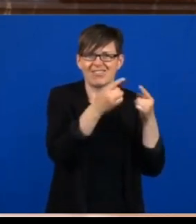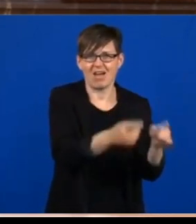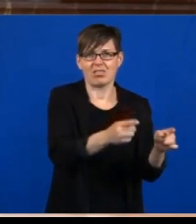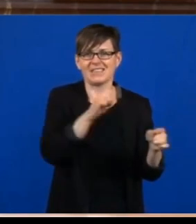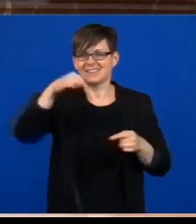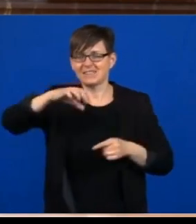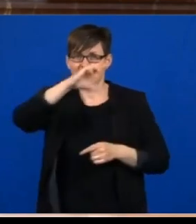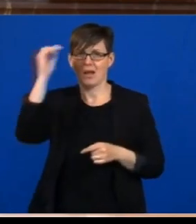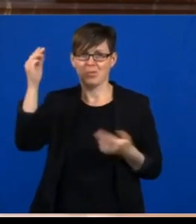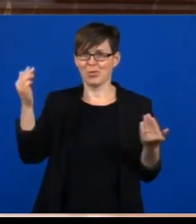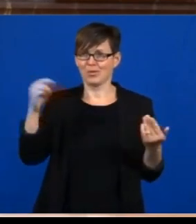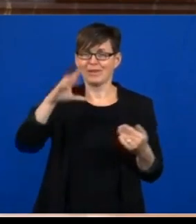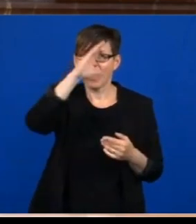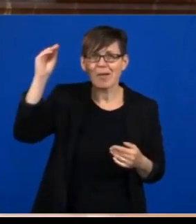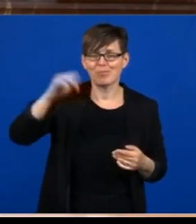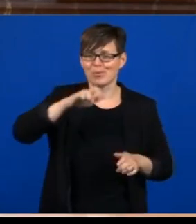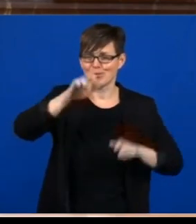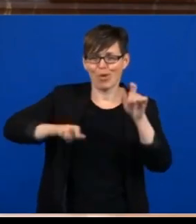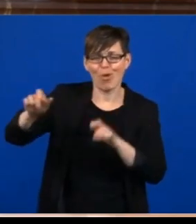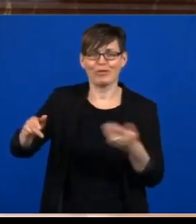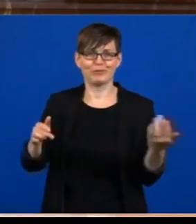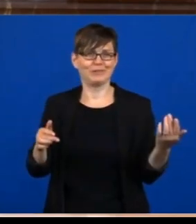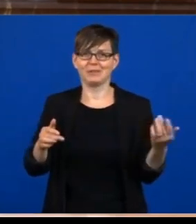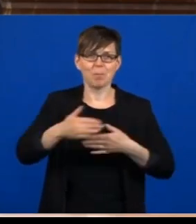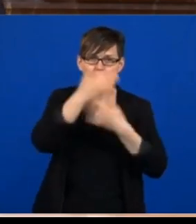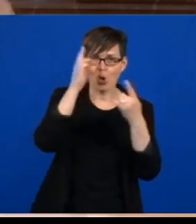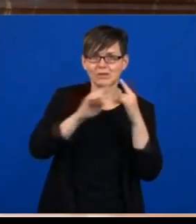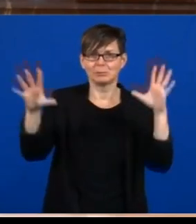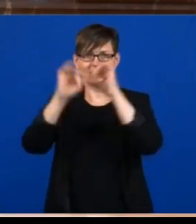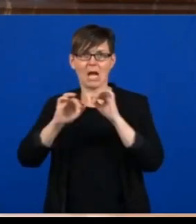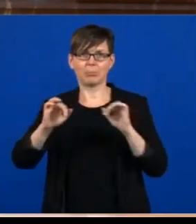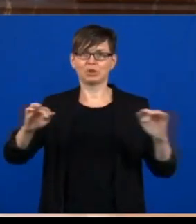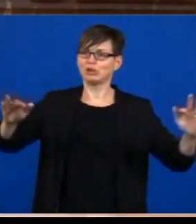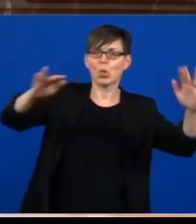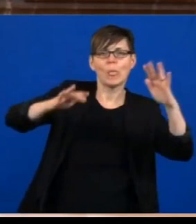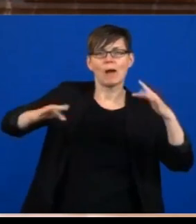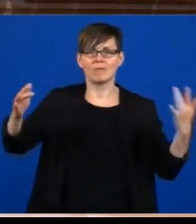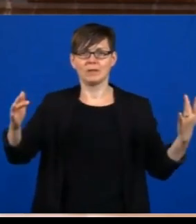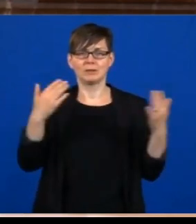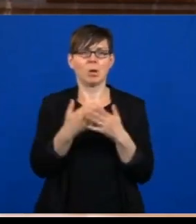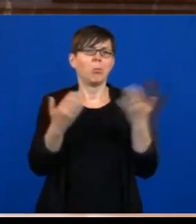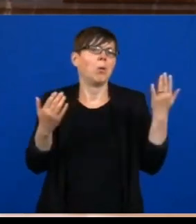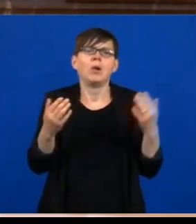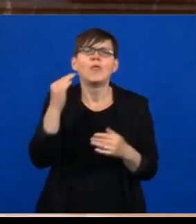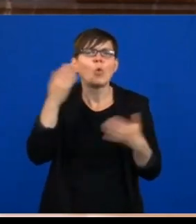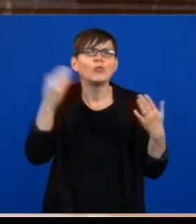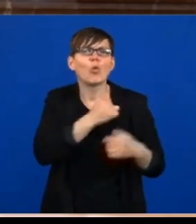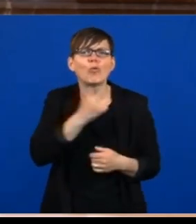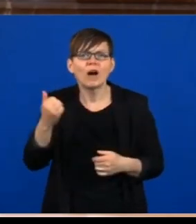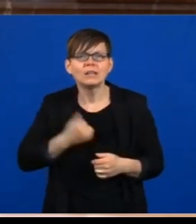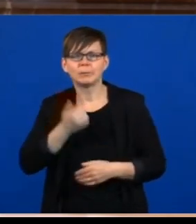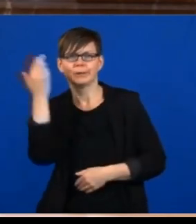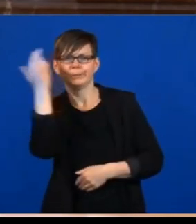von morgens bis abends unterwegs sind, wo Sie heute in Wandsbek, morgen in Harburg aus dem Umland einpendeln, wieder heraus, lassen sich solche